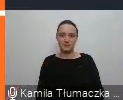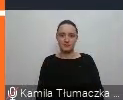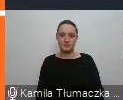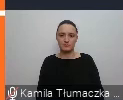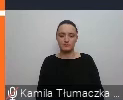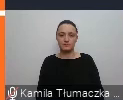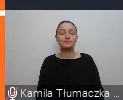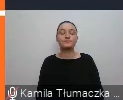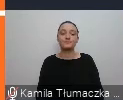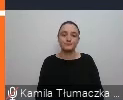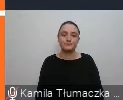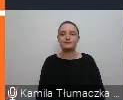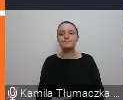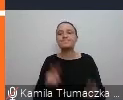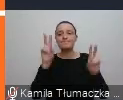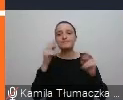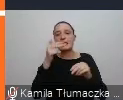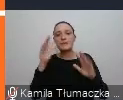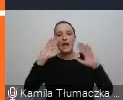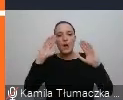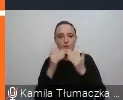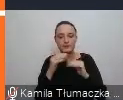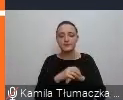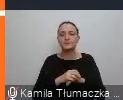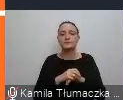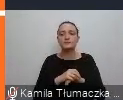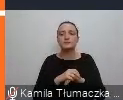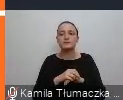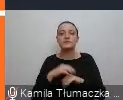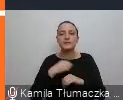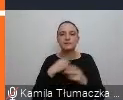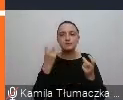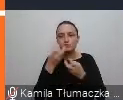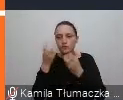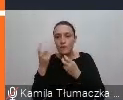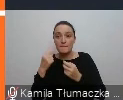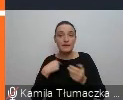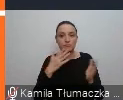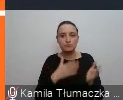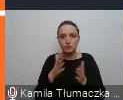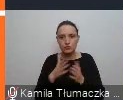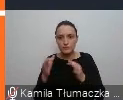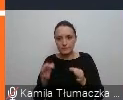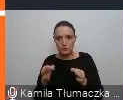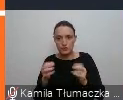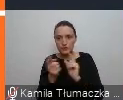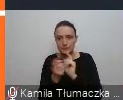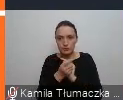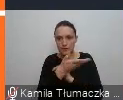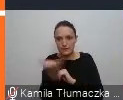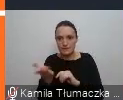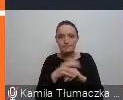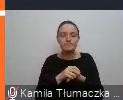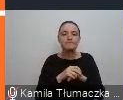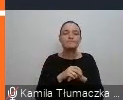Jeśli chodzi o autyzm. Jeśli chodzi o autyzm, to znalazłam nawet przygotowując się do spotkania z Państwem,